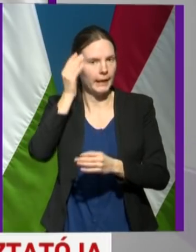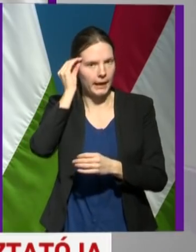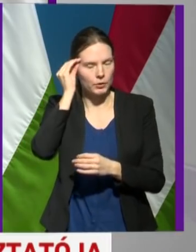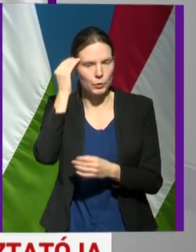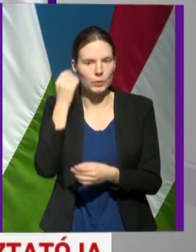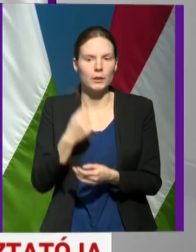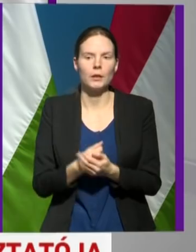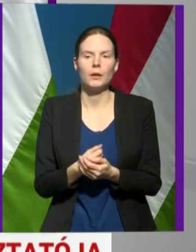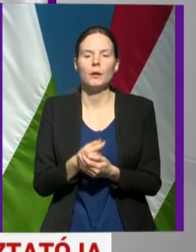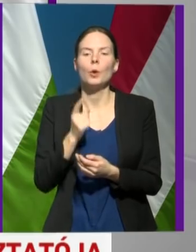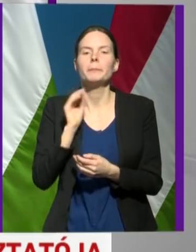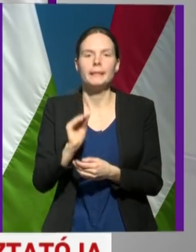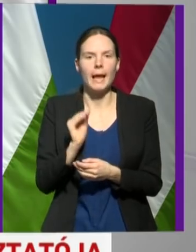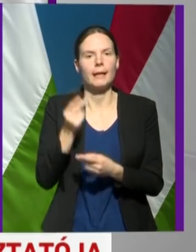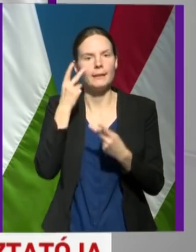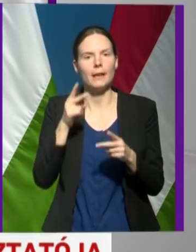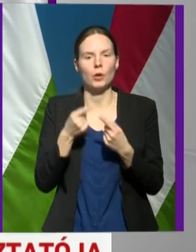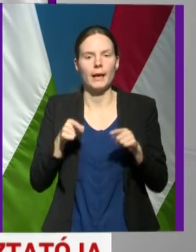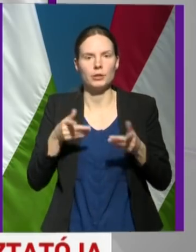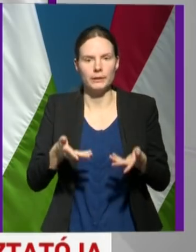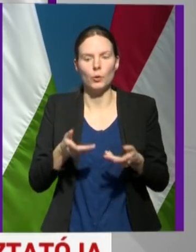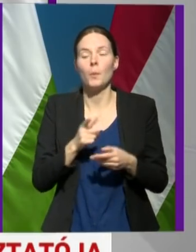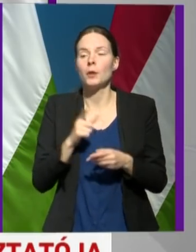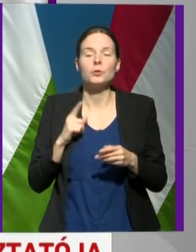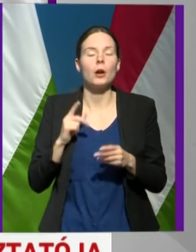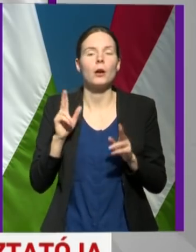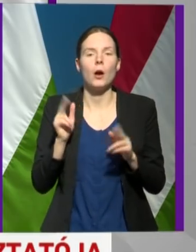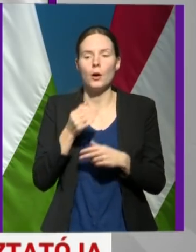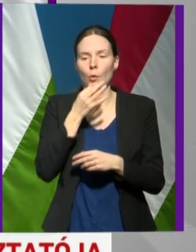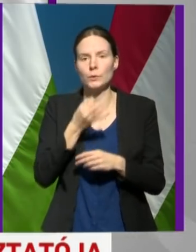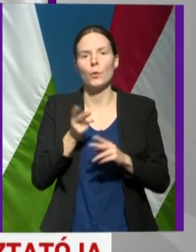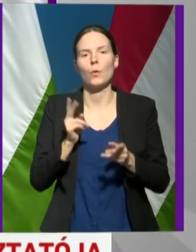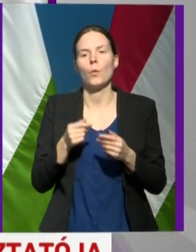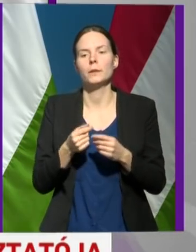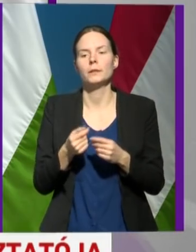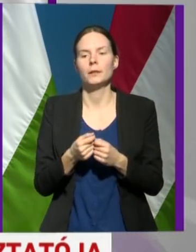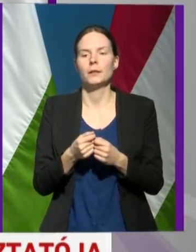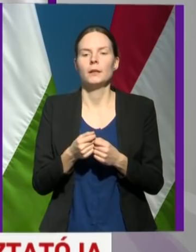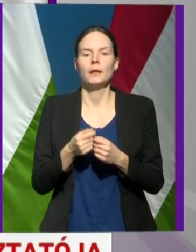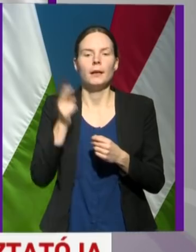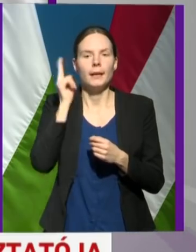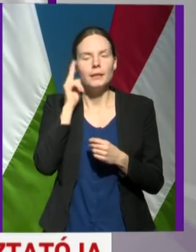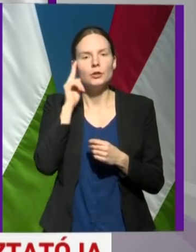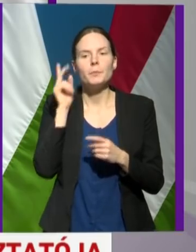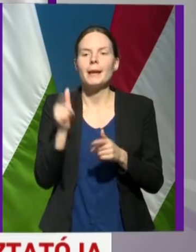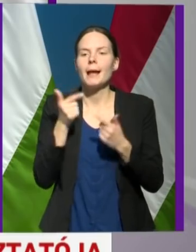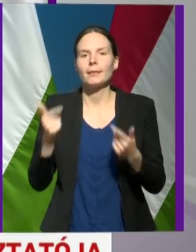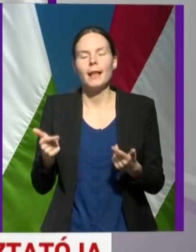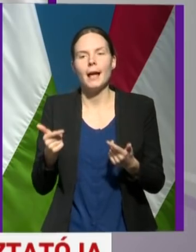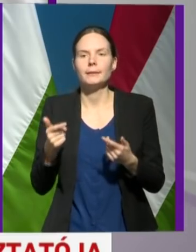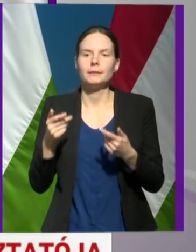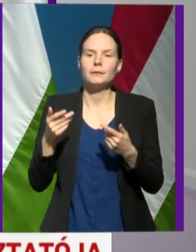látogatási tilalmat. Kizárólag arról szól, hogy általunk ismeretlen, státuszú,